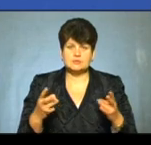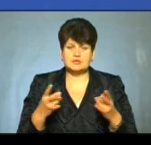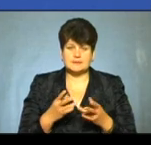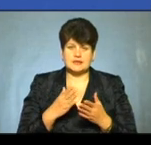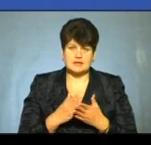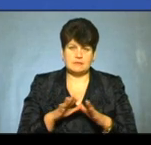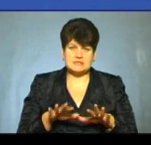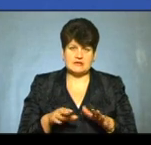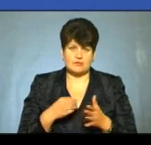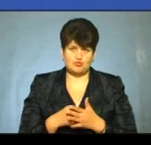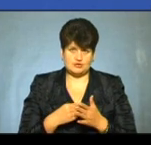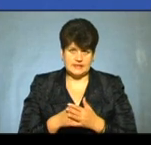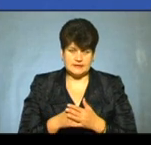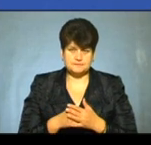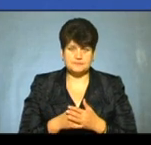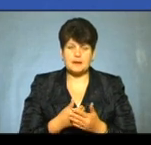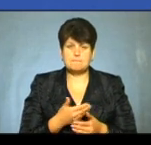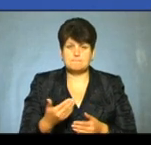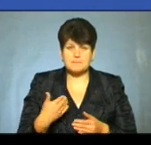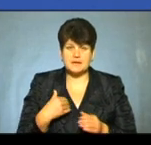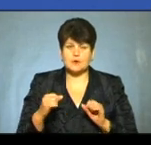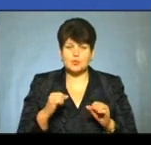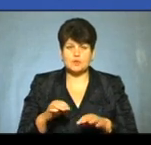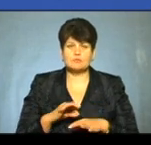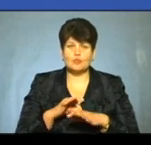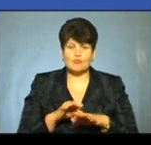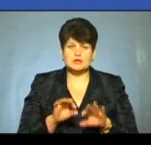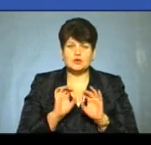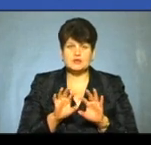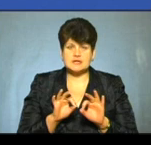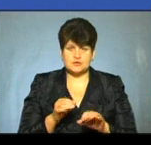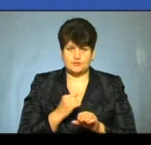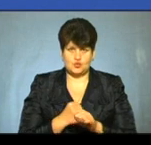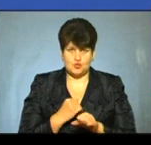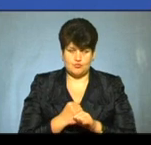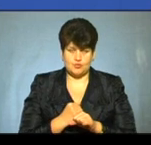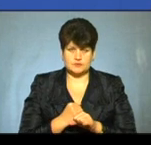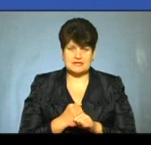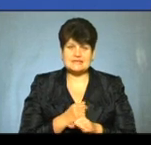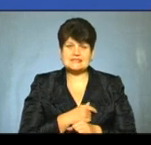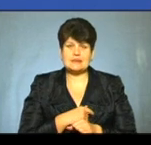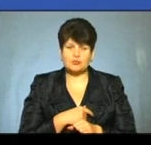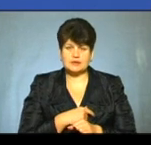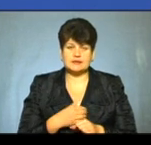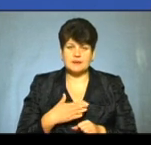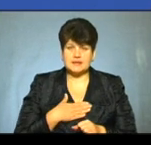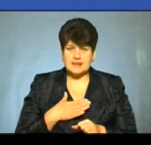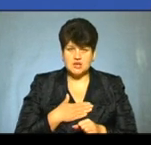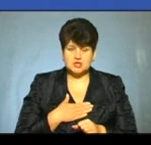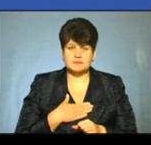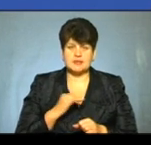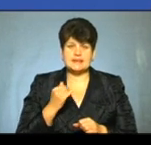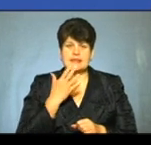місцевих бюджетів. Ми, як уряд, проводили і роз'яснювальну роботу і з депутатами нашими, і